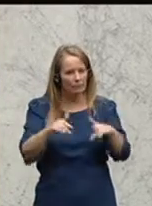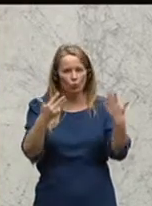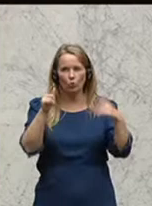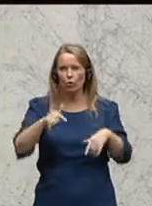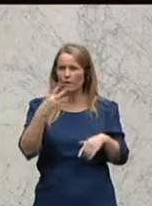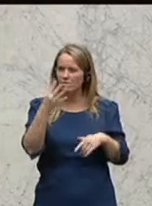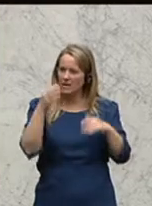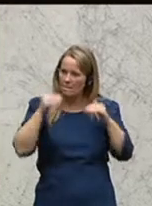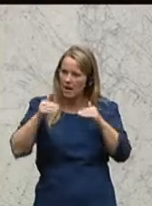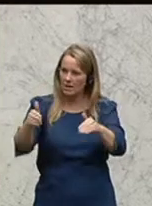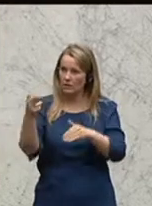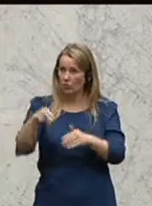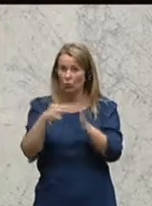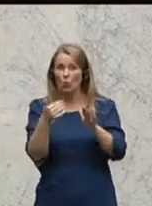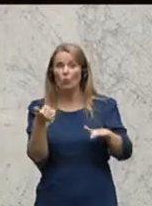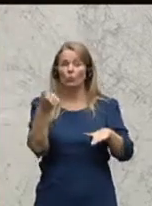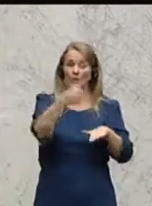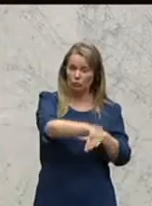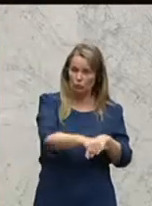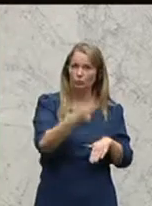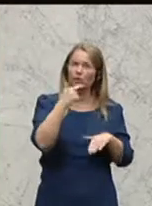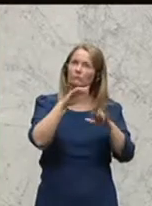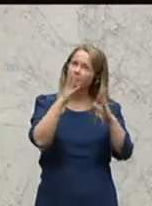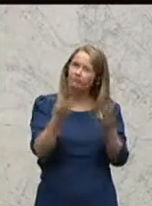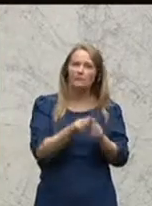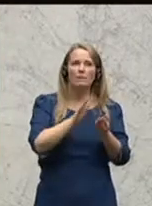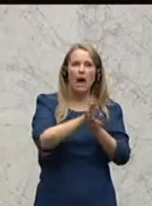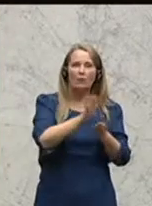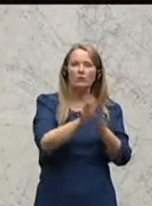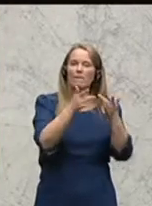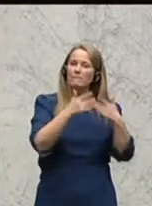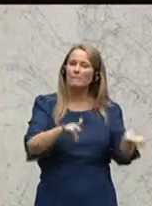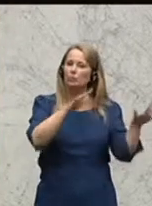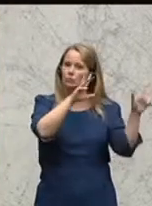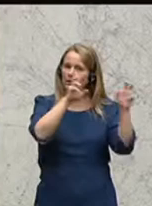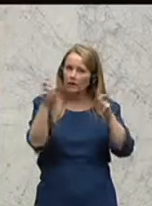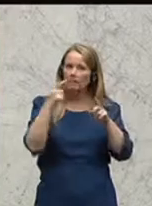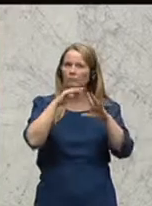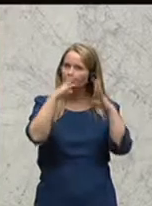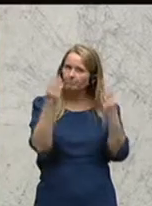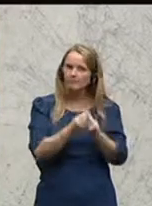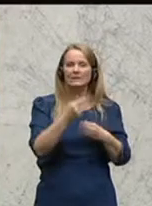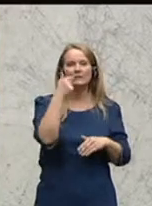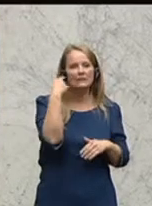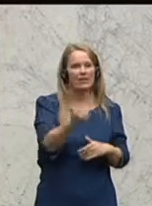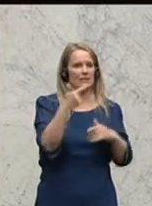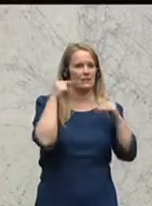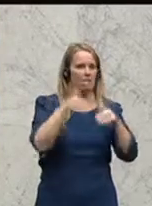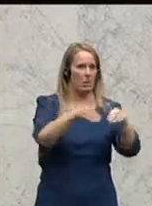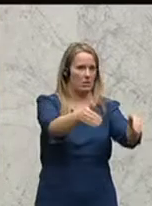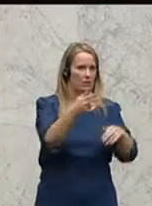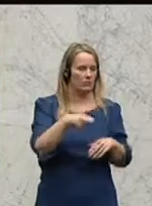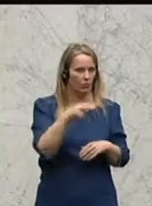9,4 Milliarden Euro dazurechnet, kommt man auf Ausgaben für das Pensionsthema in Summe in der Größenordnung von 20 Milliarden